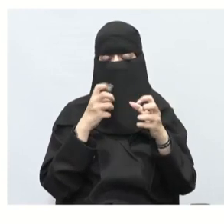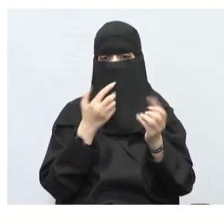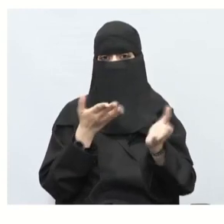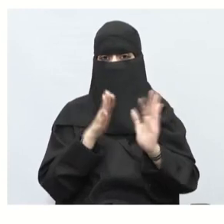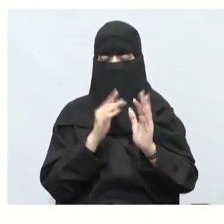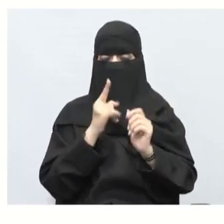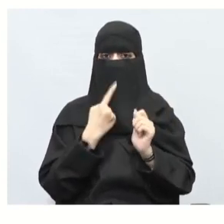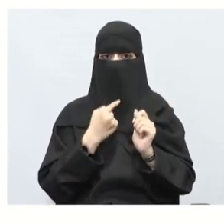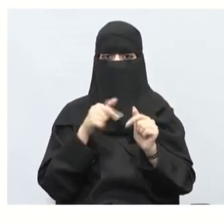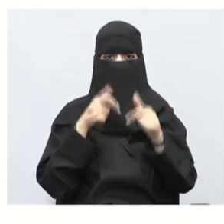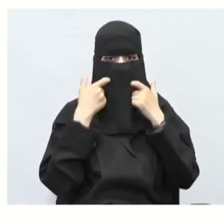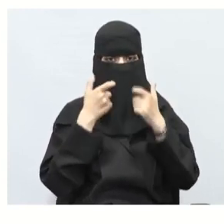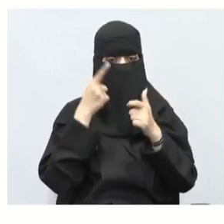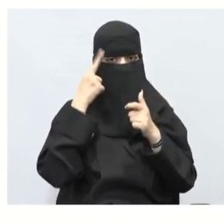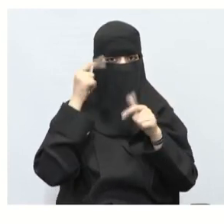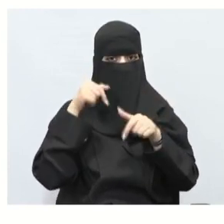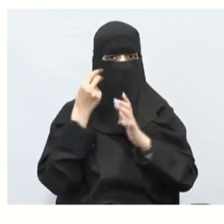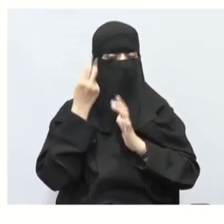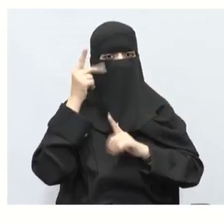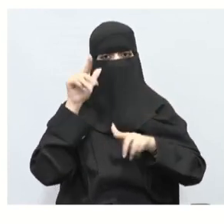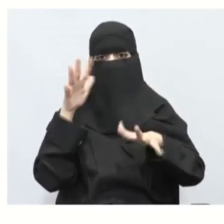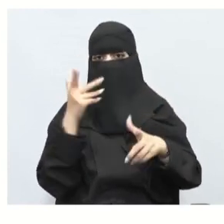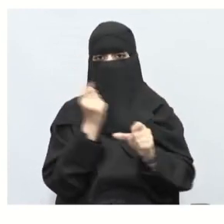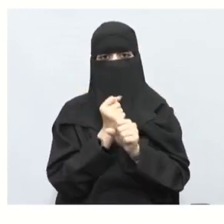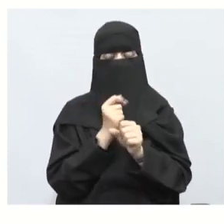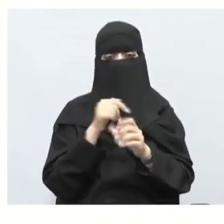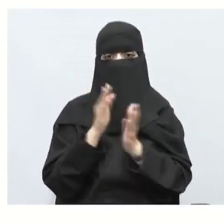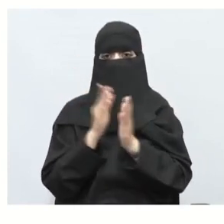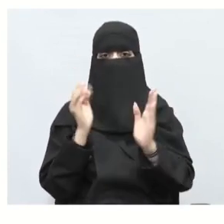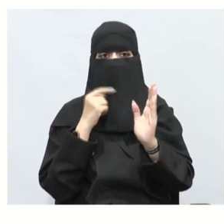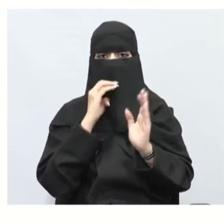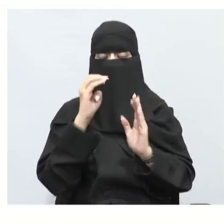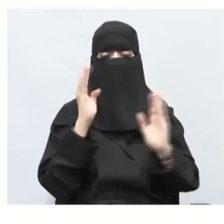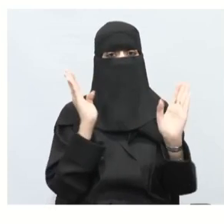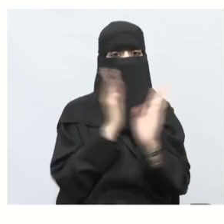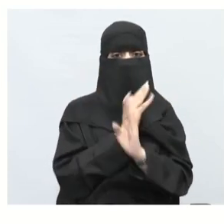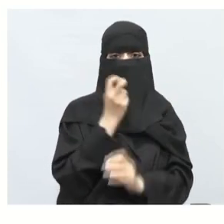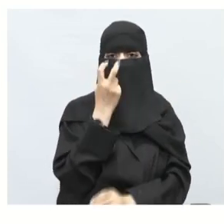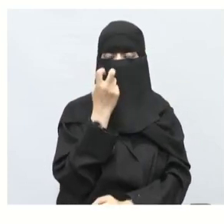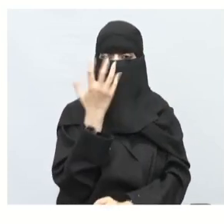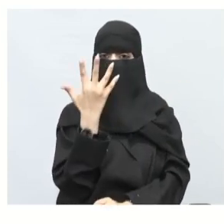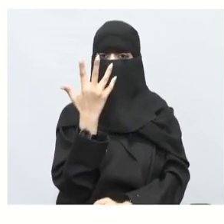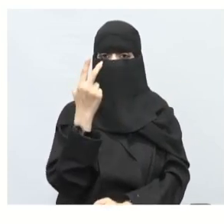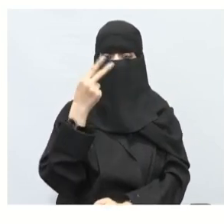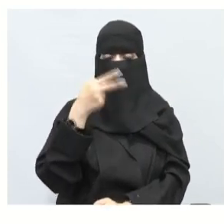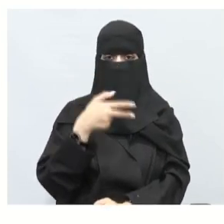نريد الآن نعرف هم شيء فكرة كيف تطبق الحل عكسية فمئتان وخمسة وثمانون لما